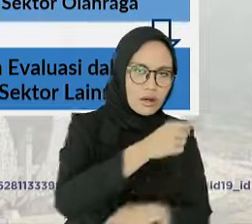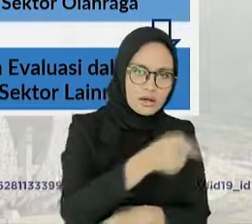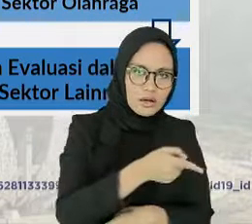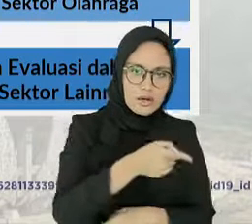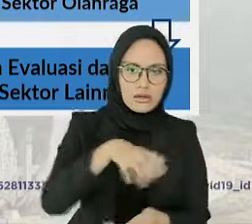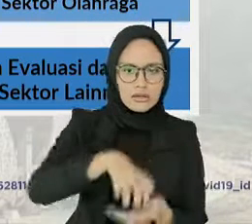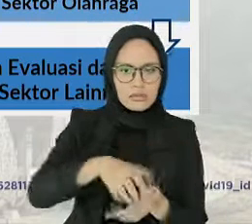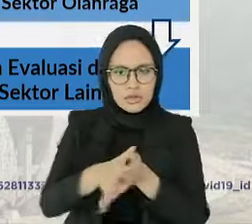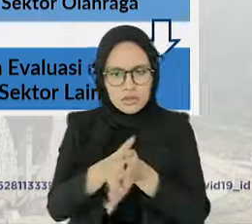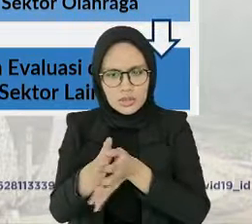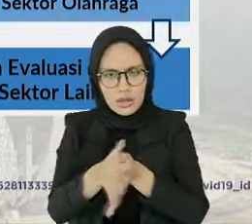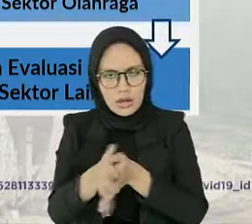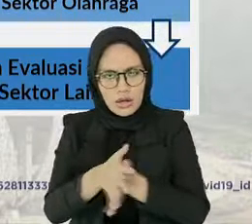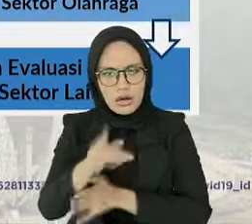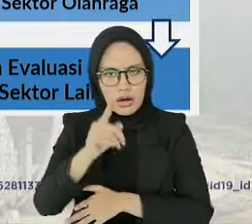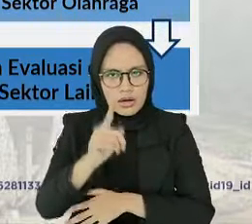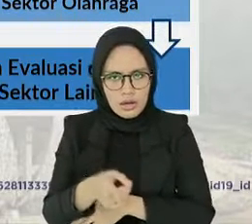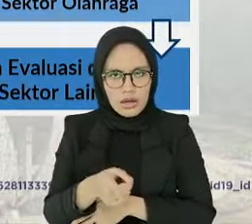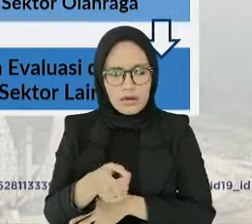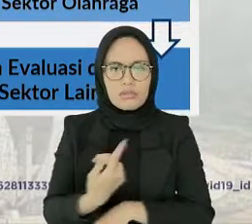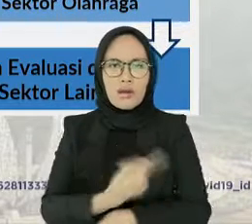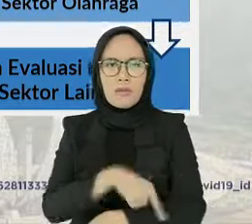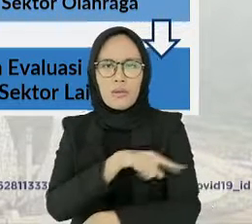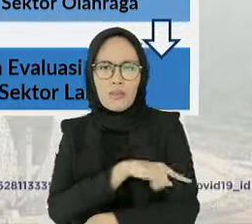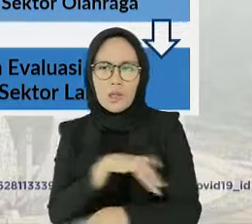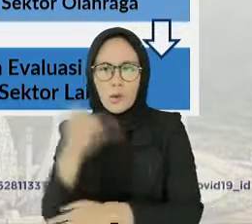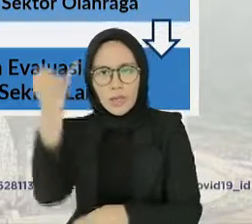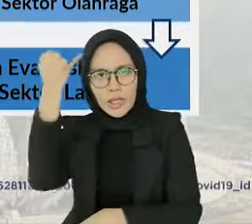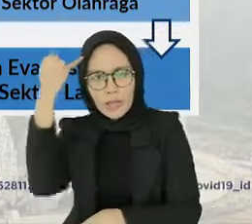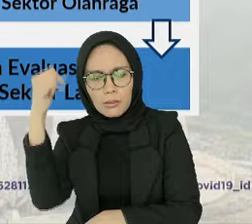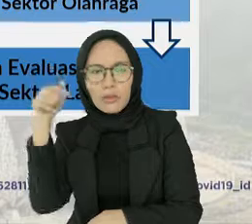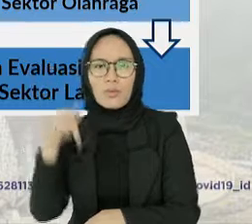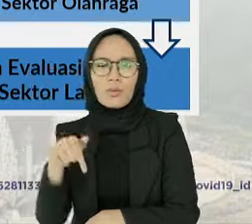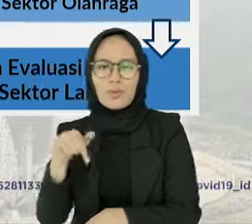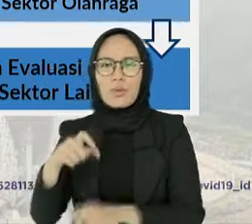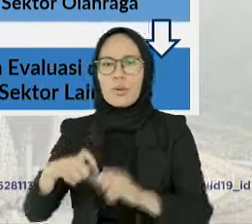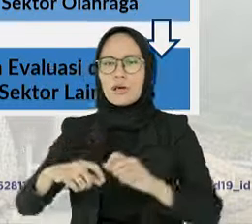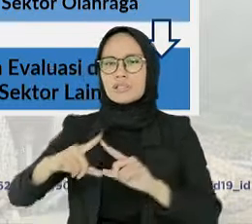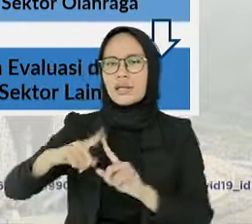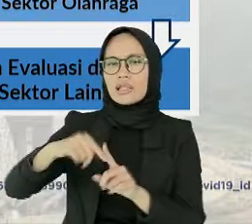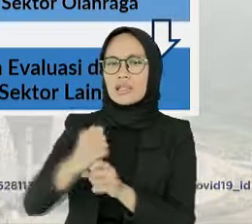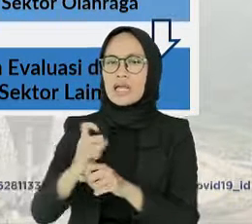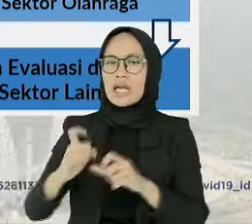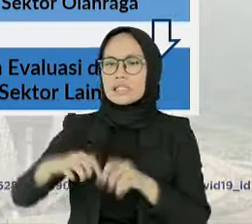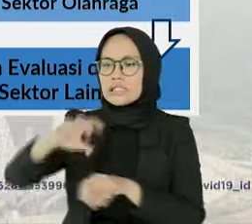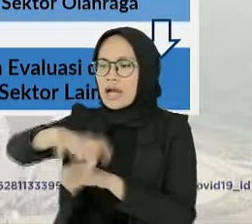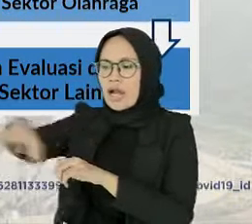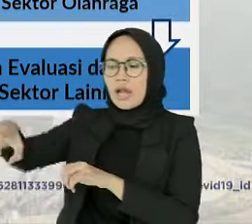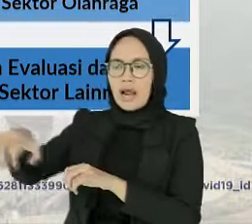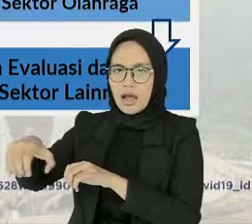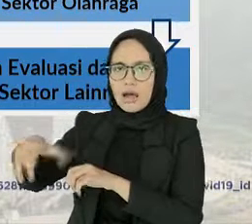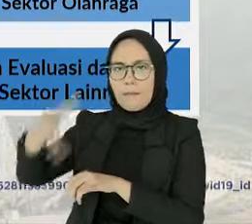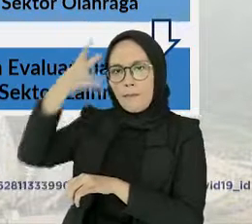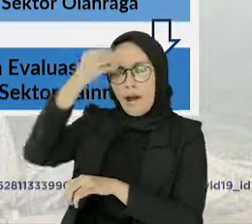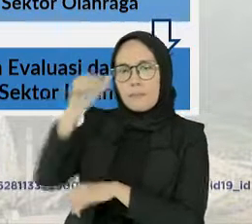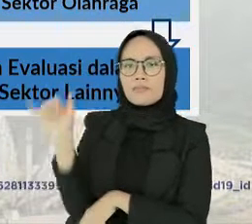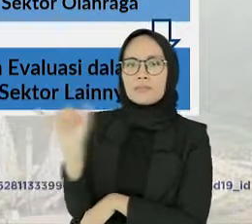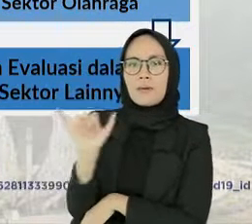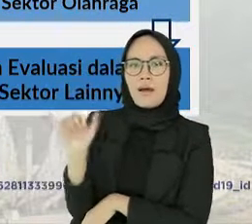tangan, maupun kemampuan Satgas Protkes khusus PON-20. Sedangkan saat acara, melakukan monitoring dan